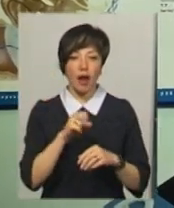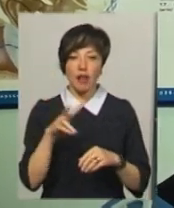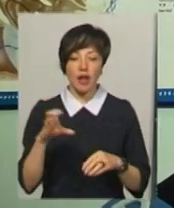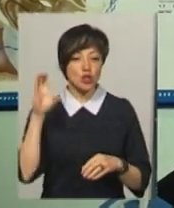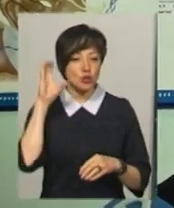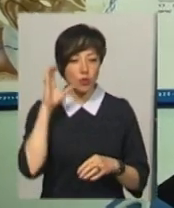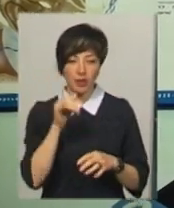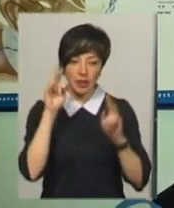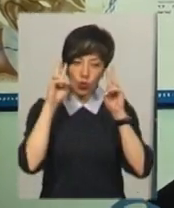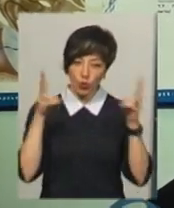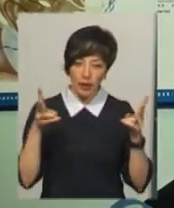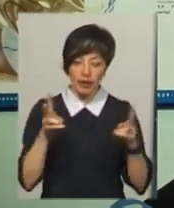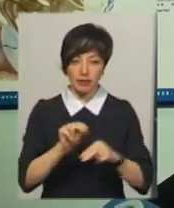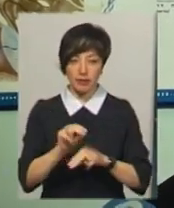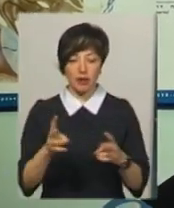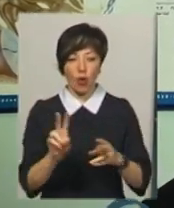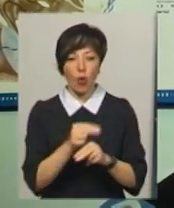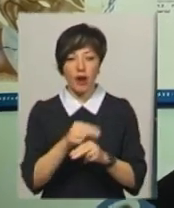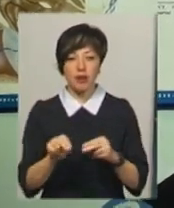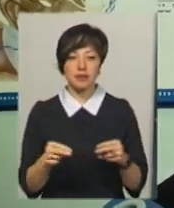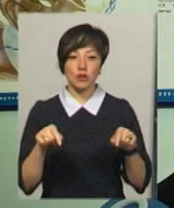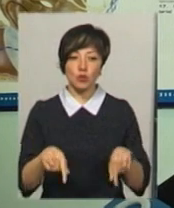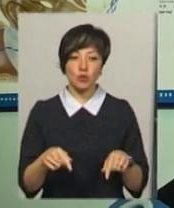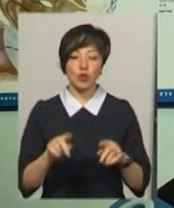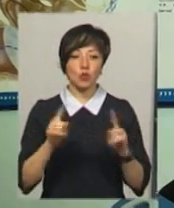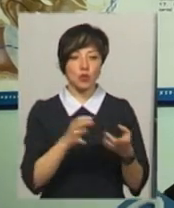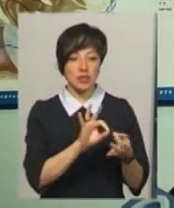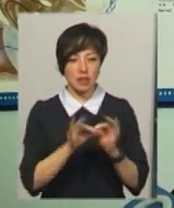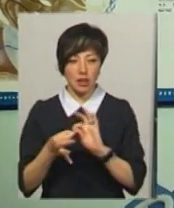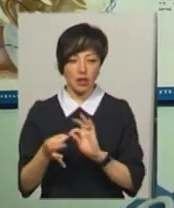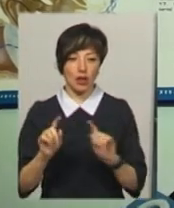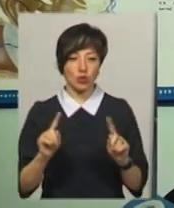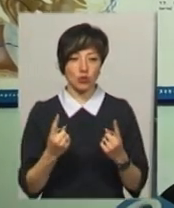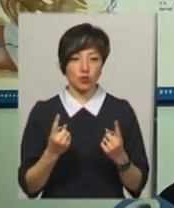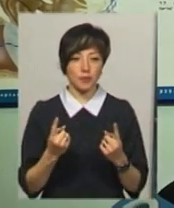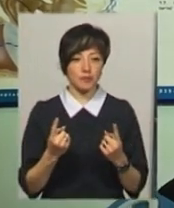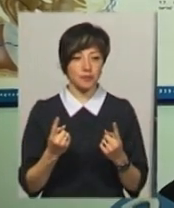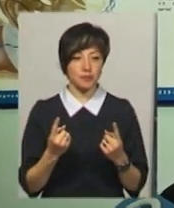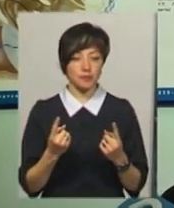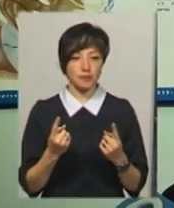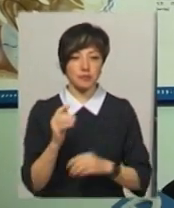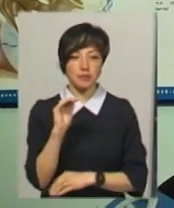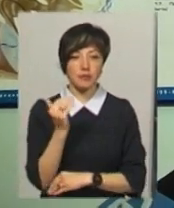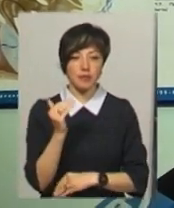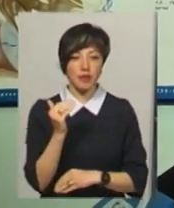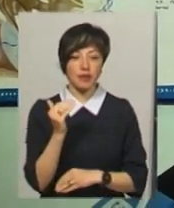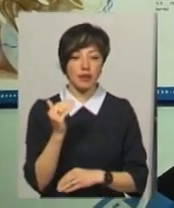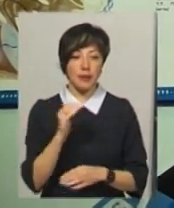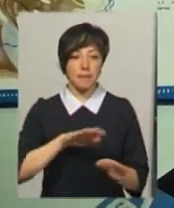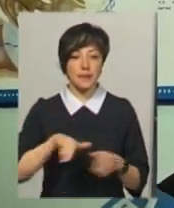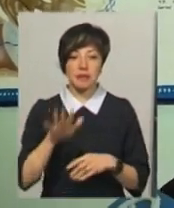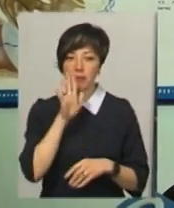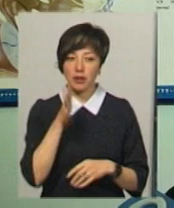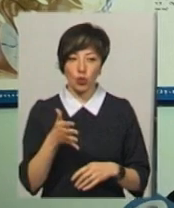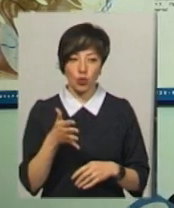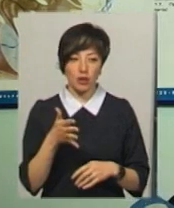слухати вона не вміє. І корекція тут дуже складна, дитина після п